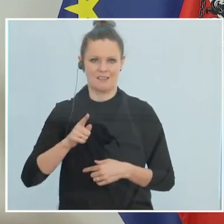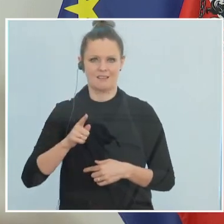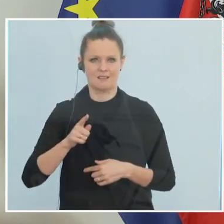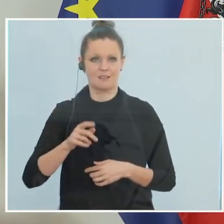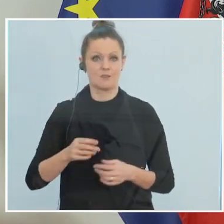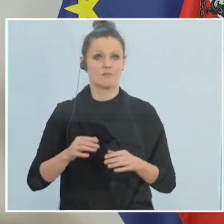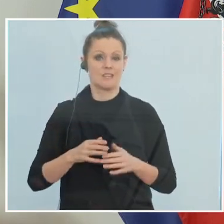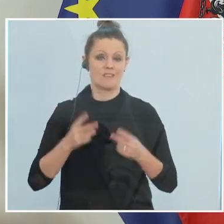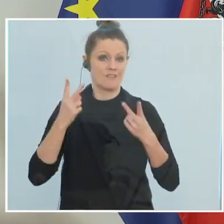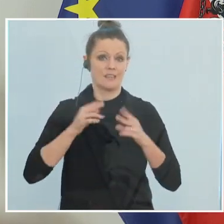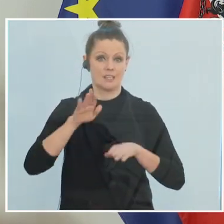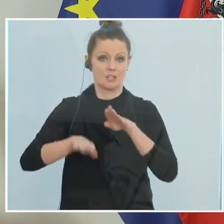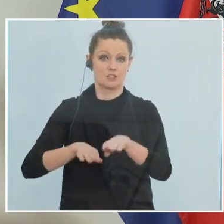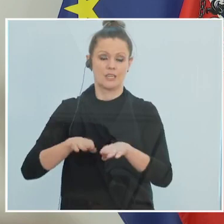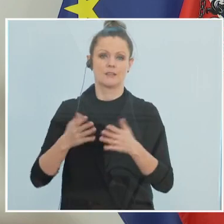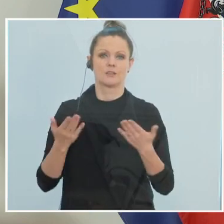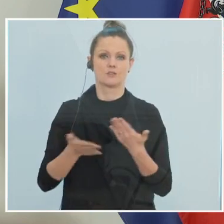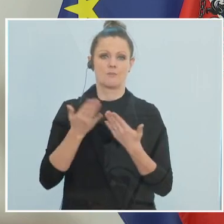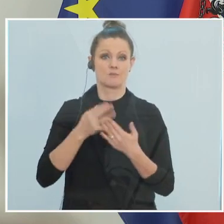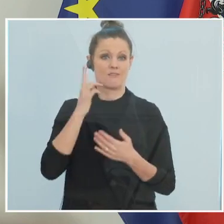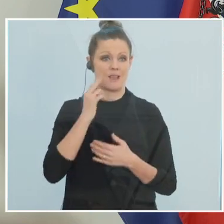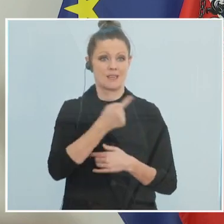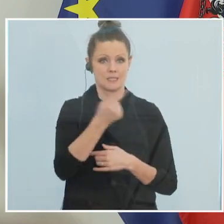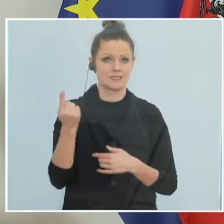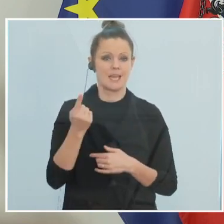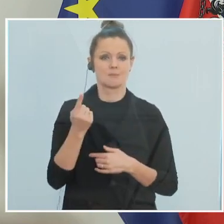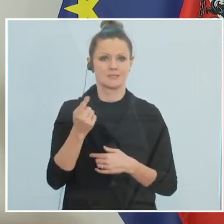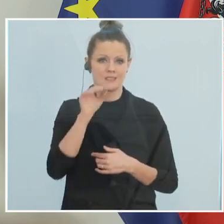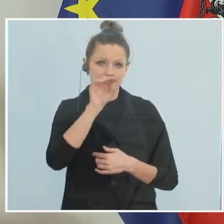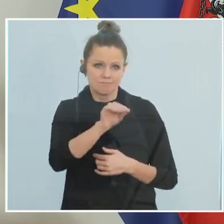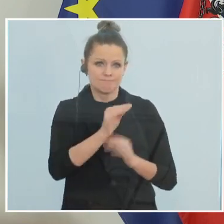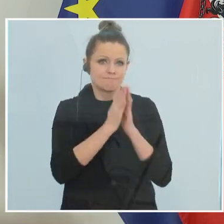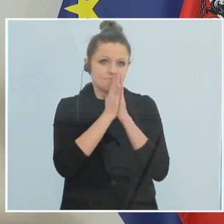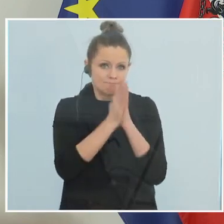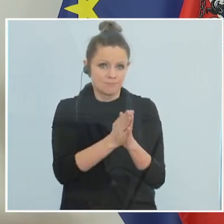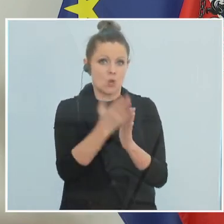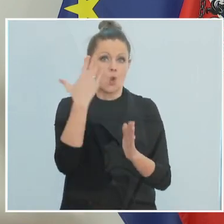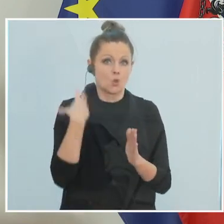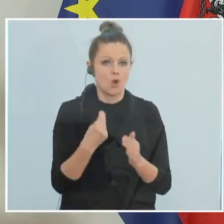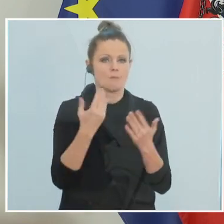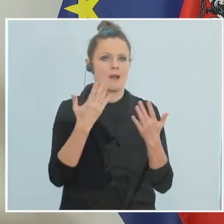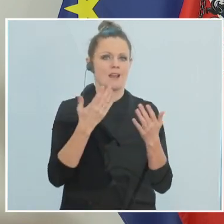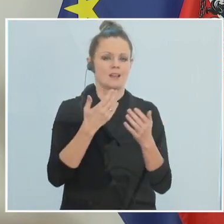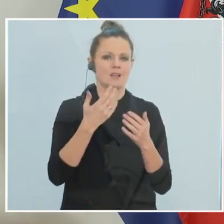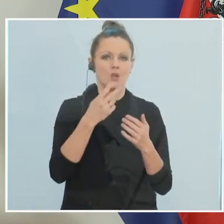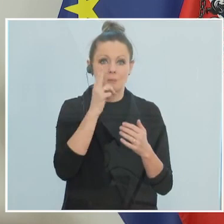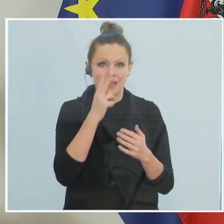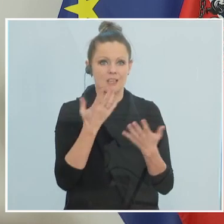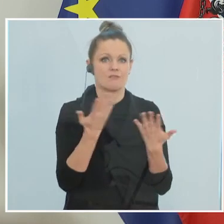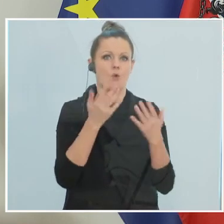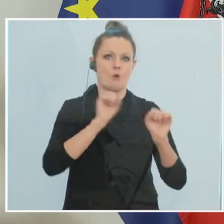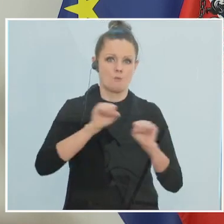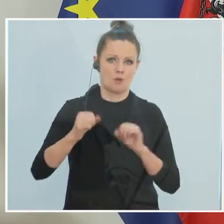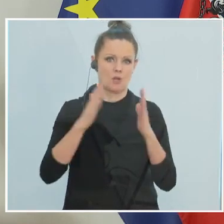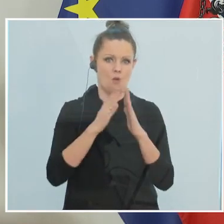großer Schritt, wenn jetzt die Firmen davon überzeugt werden und aufgefordert werden, dort, wo es möglich ist, Homeoffice zu machen.